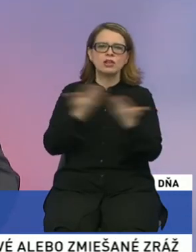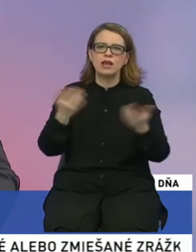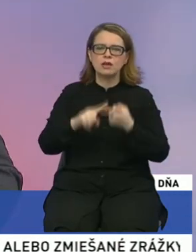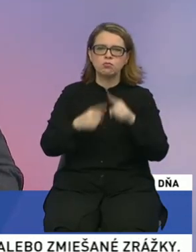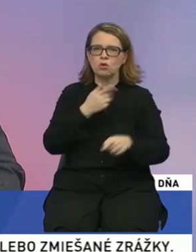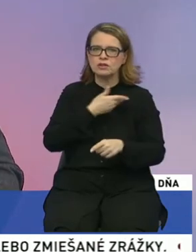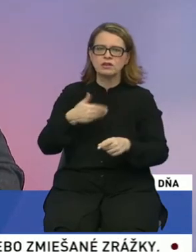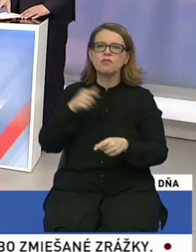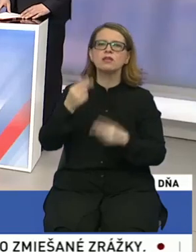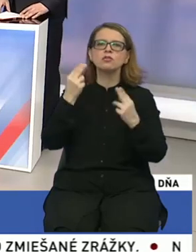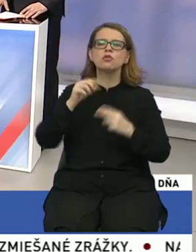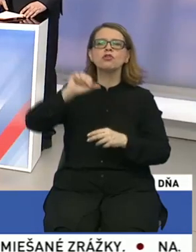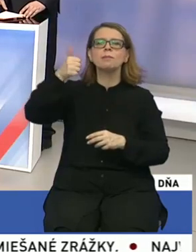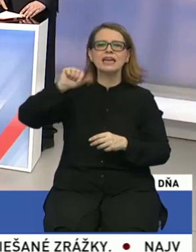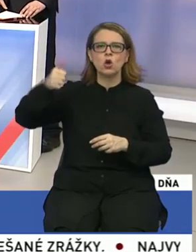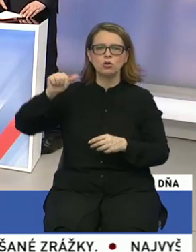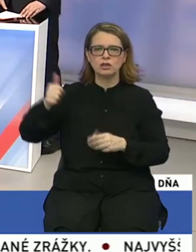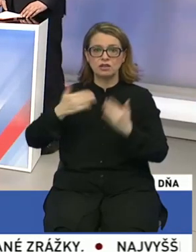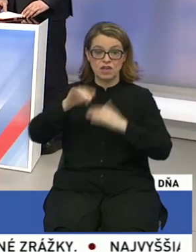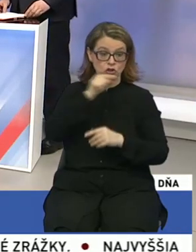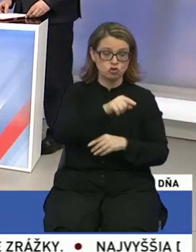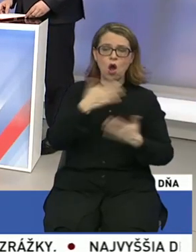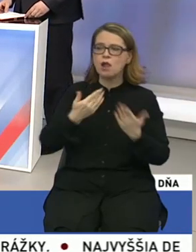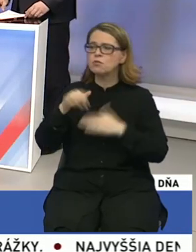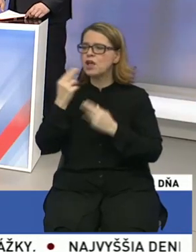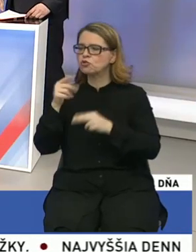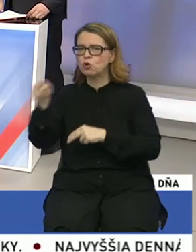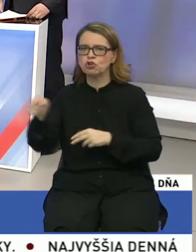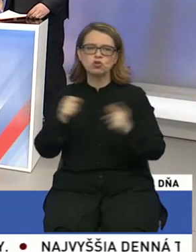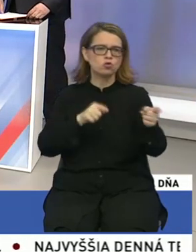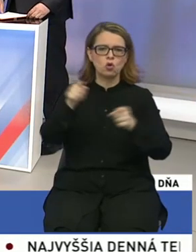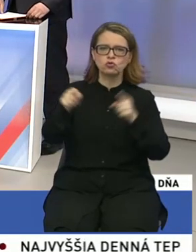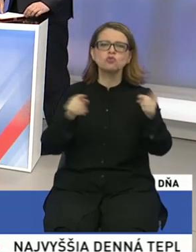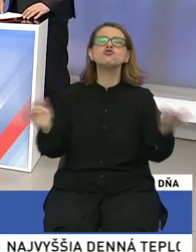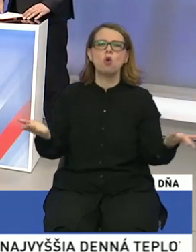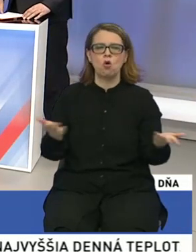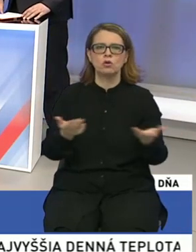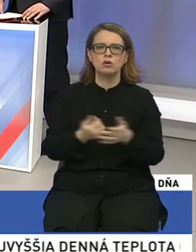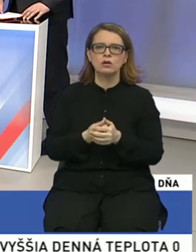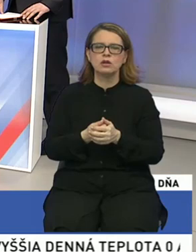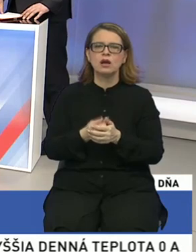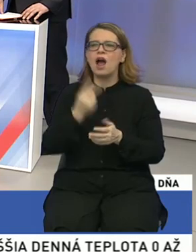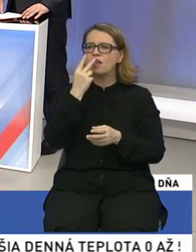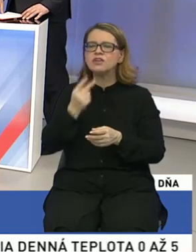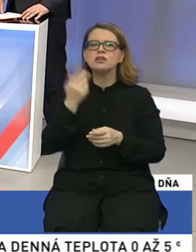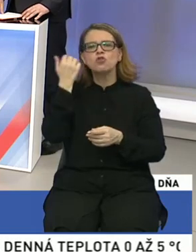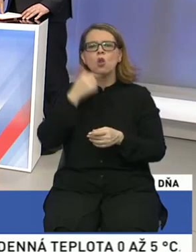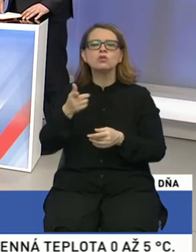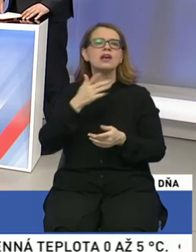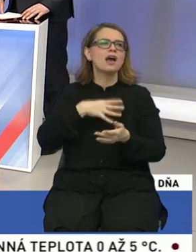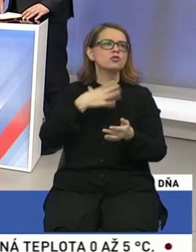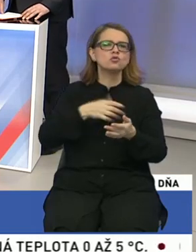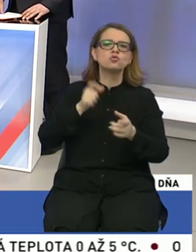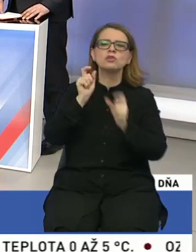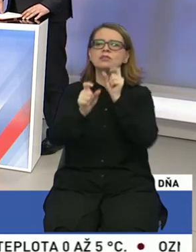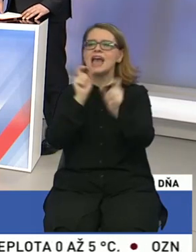otázka priorit, že čo je dôležité, viac to alebo to. Ale vidíme, že ľudia nie len v kilometroch diálnic alebo v kilometroch